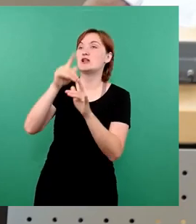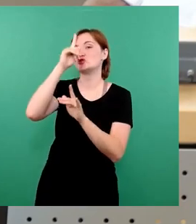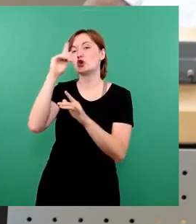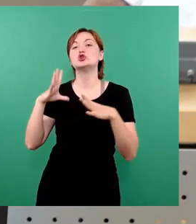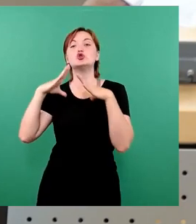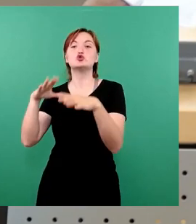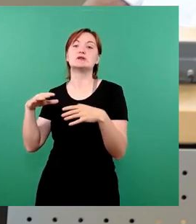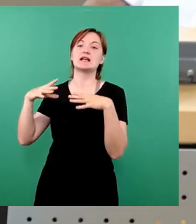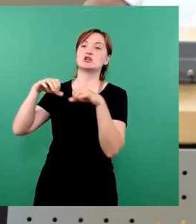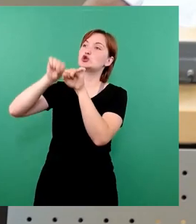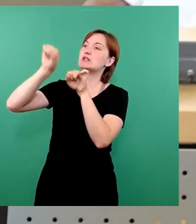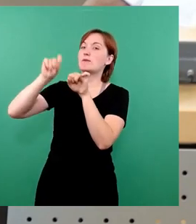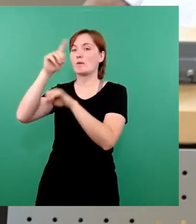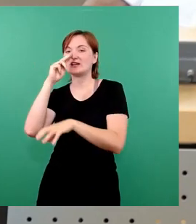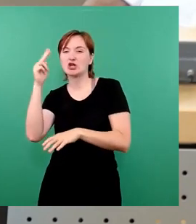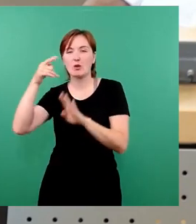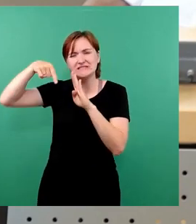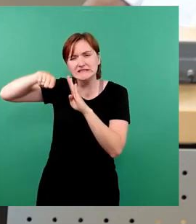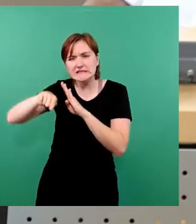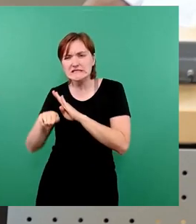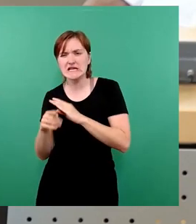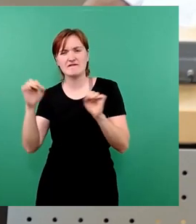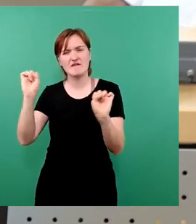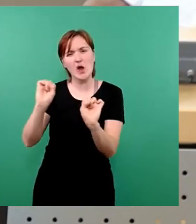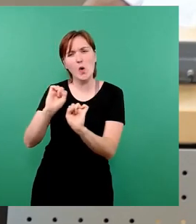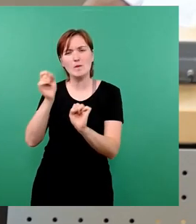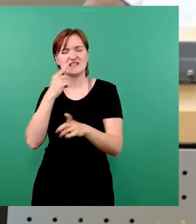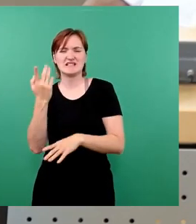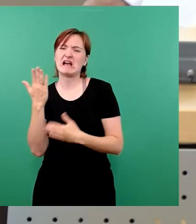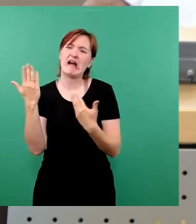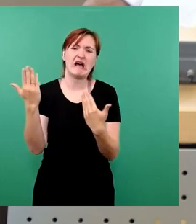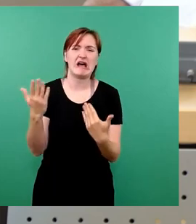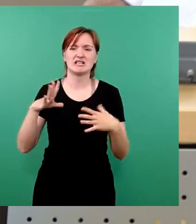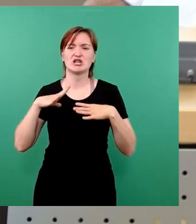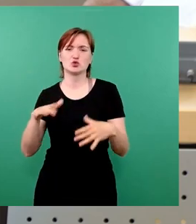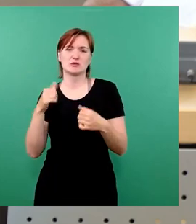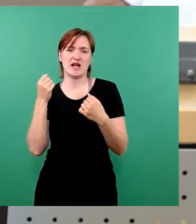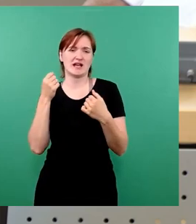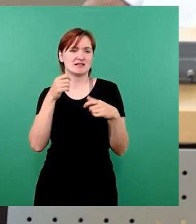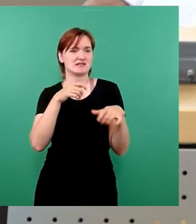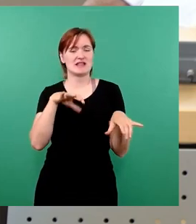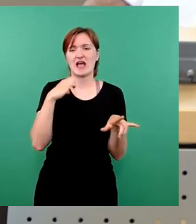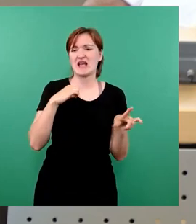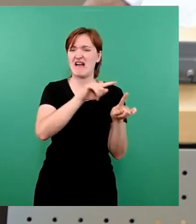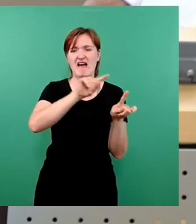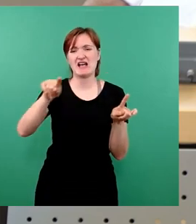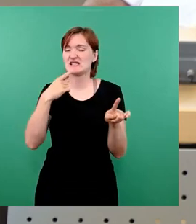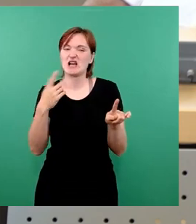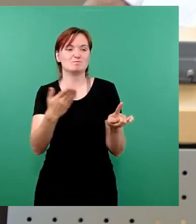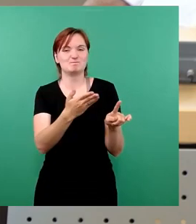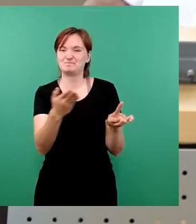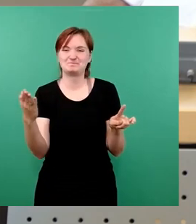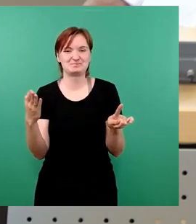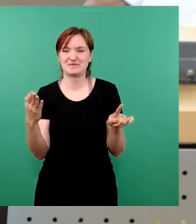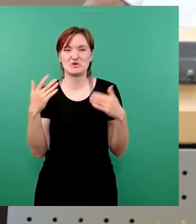Warum ist das so? Warum klagen alle Gesundheitsträger, dass sie mit